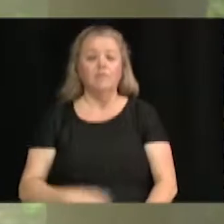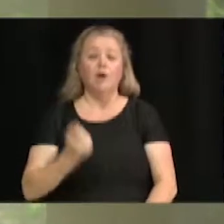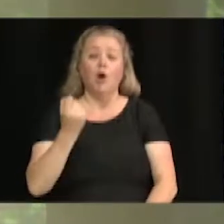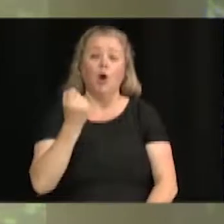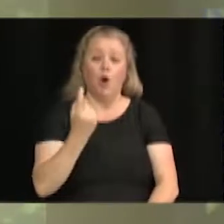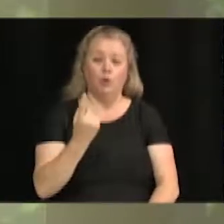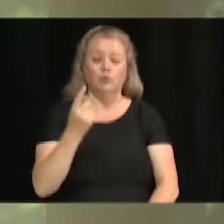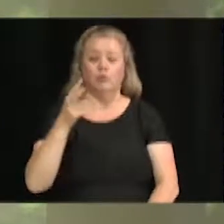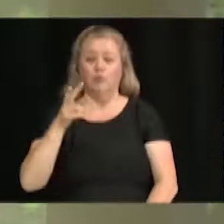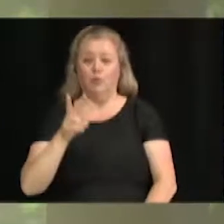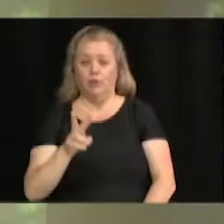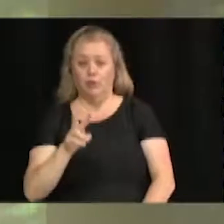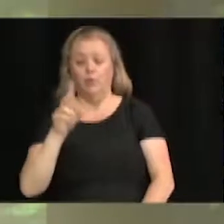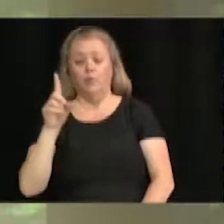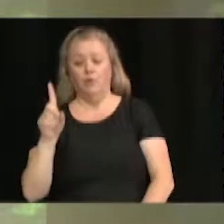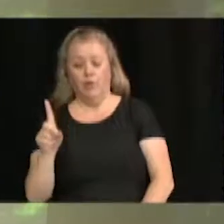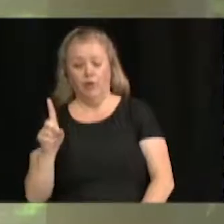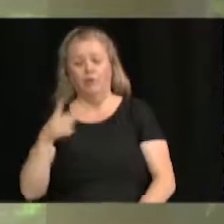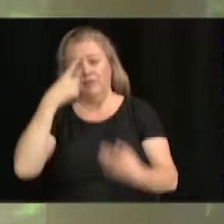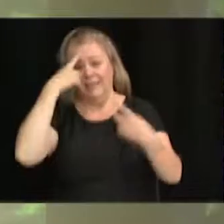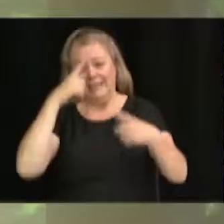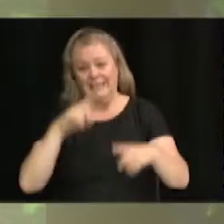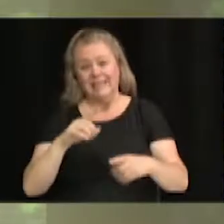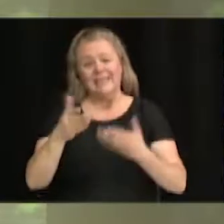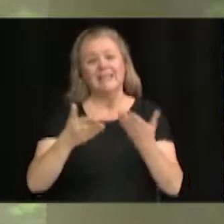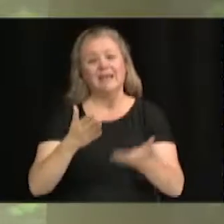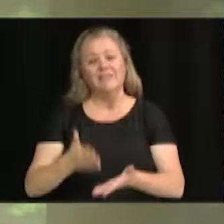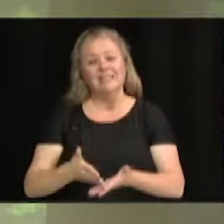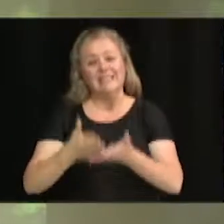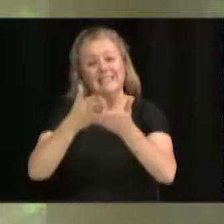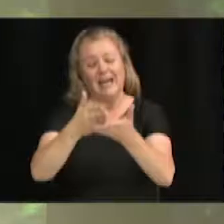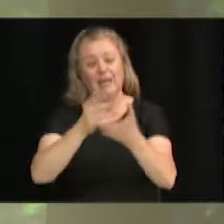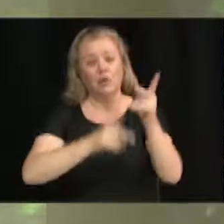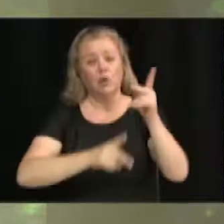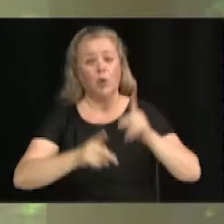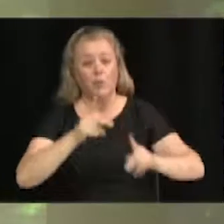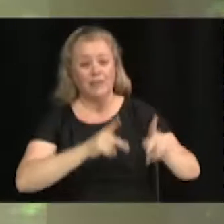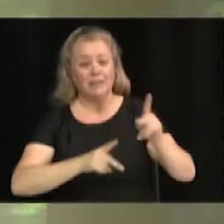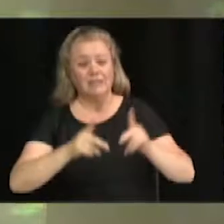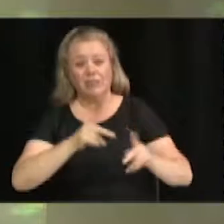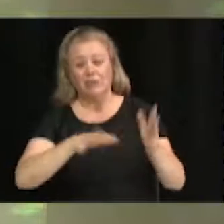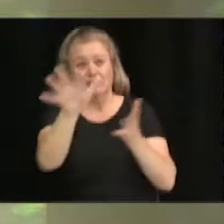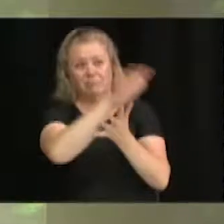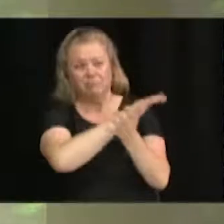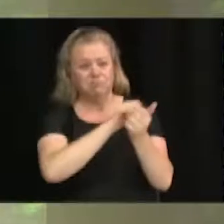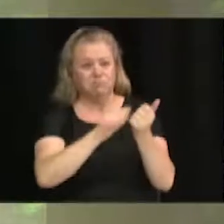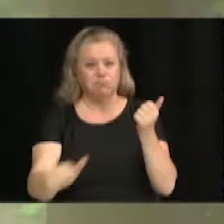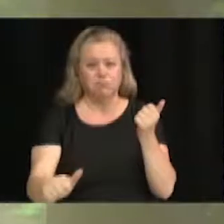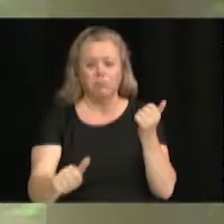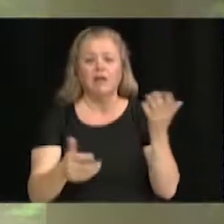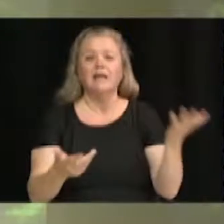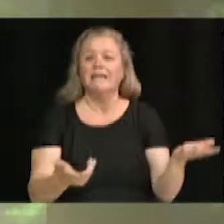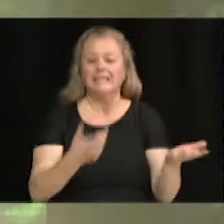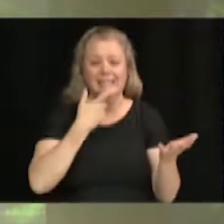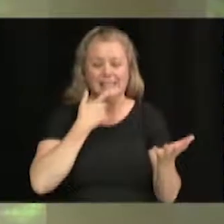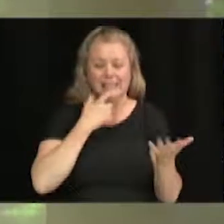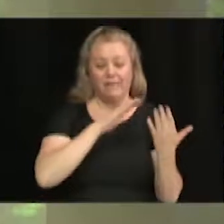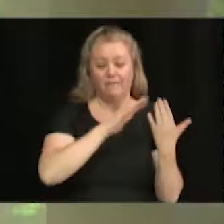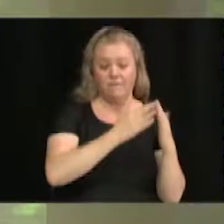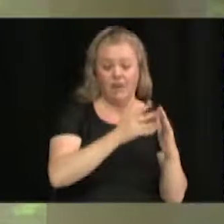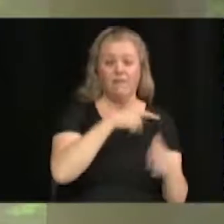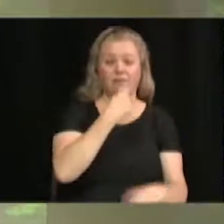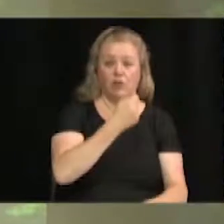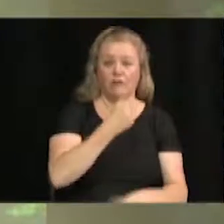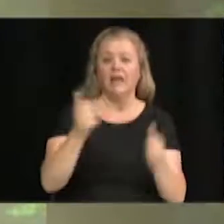Entente de service d'aide aux sinistrés à intervenir entre la Ville de Victoriaville et la Société canadienne de la Croix-Rouge, Division